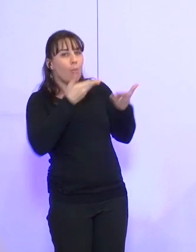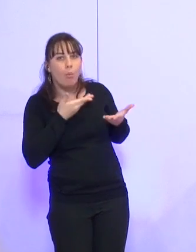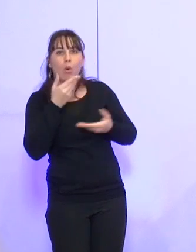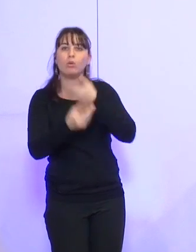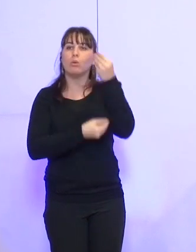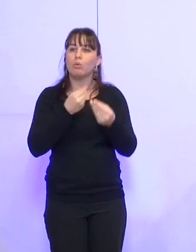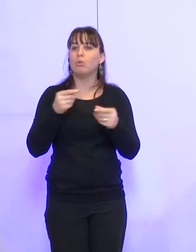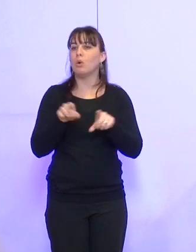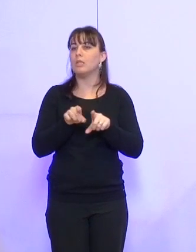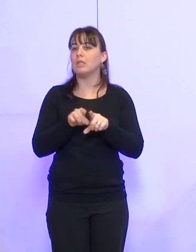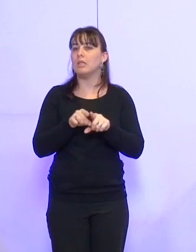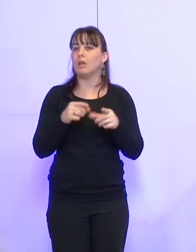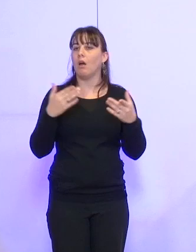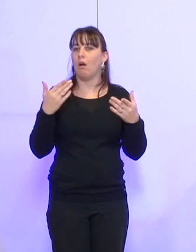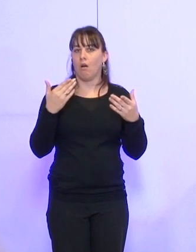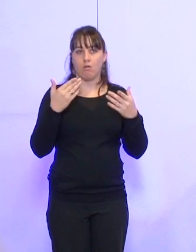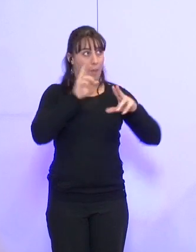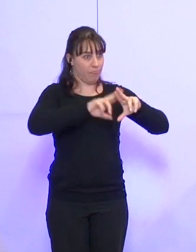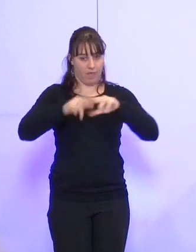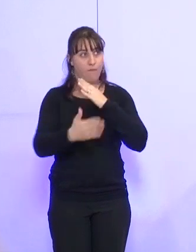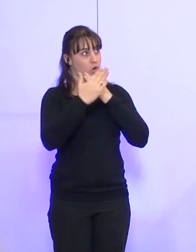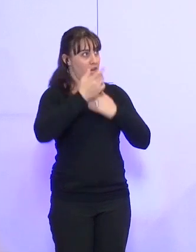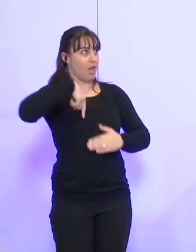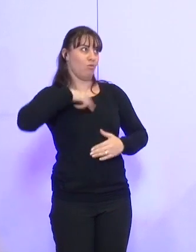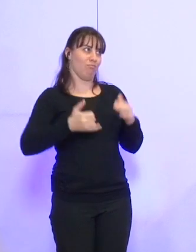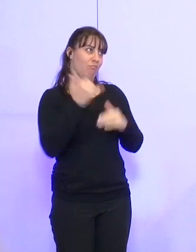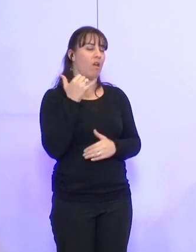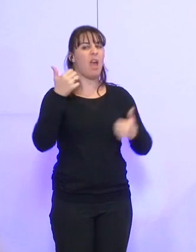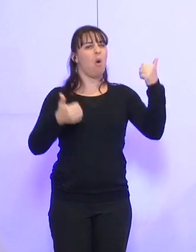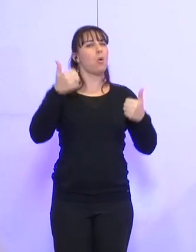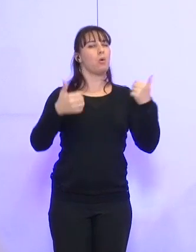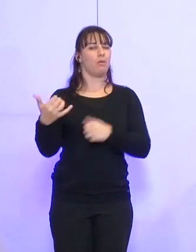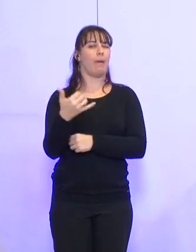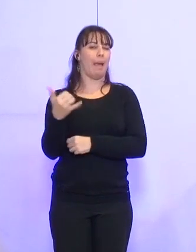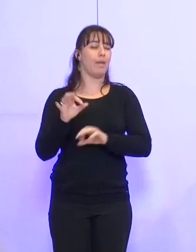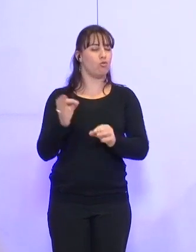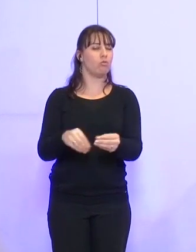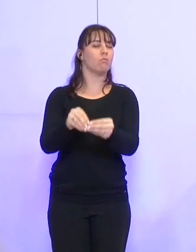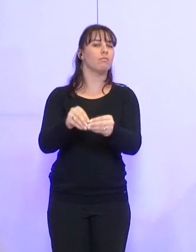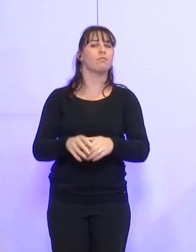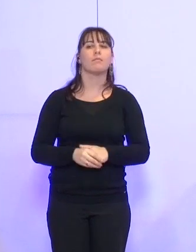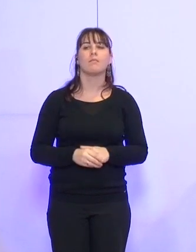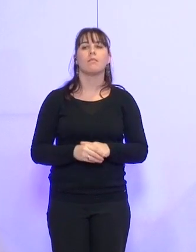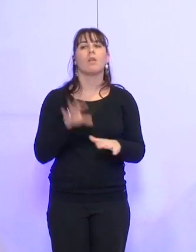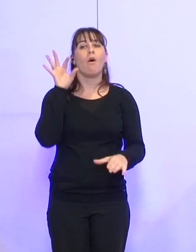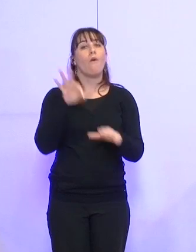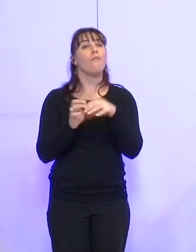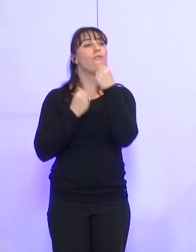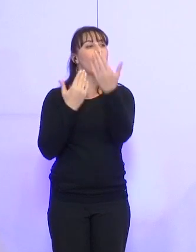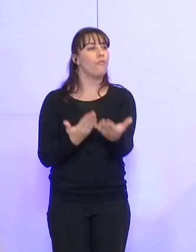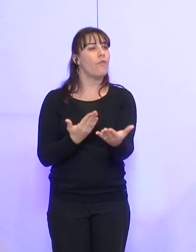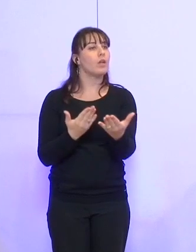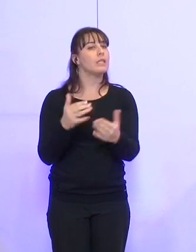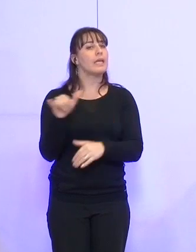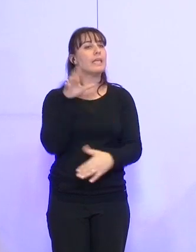un exercice sur leur territoire, sans mise en concurrence, d'ailleurs. Je mets donc cette délibération en voie.